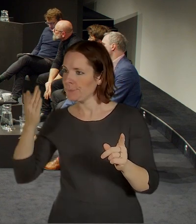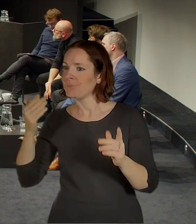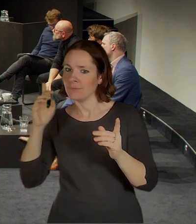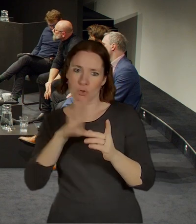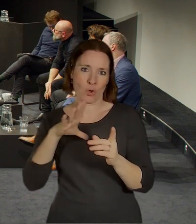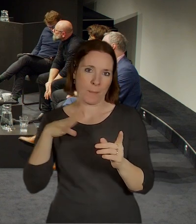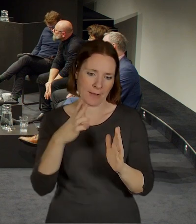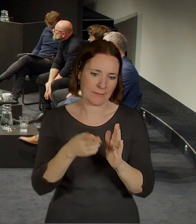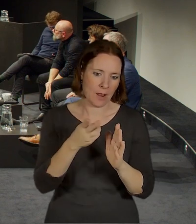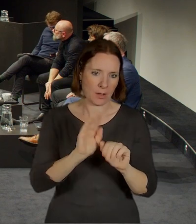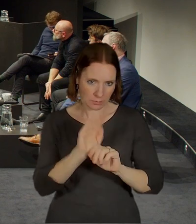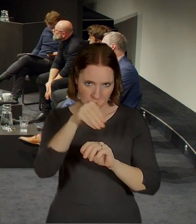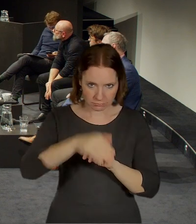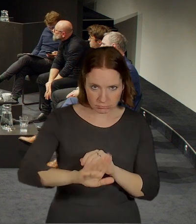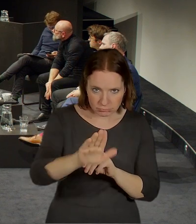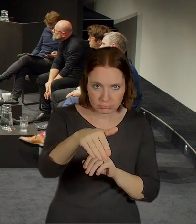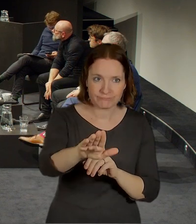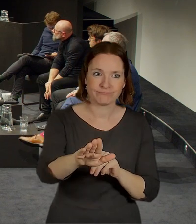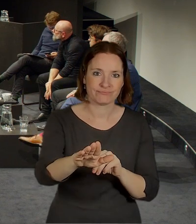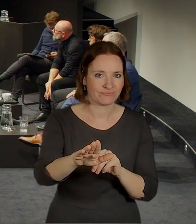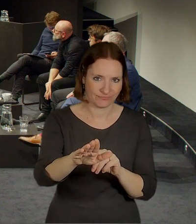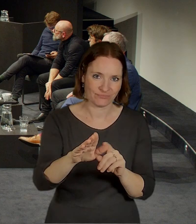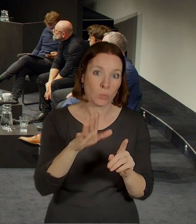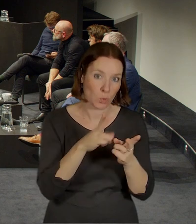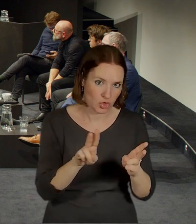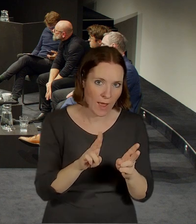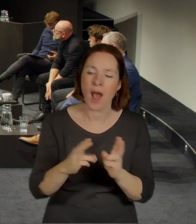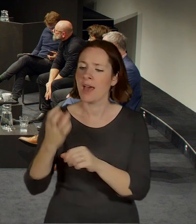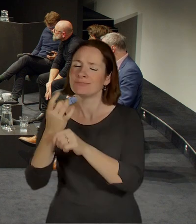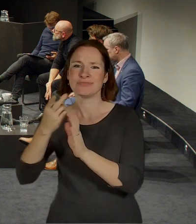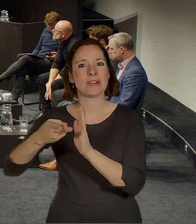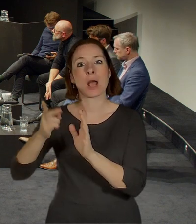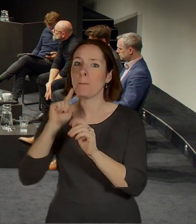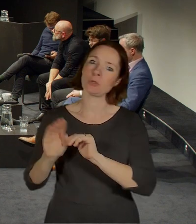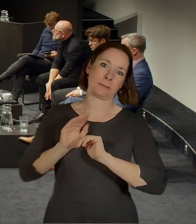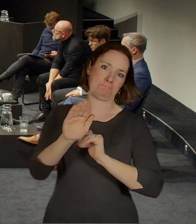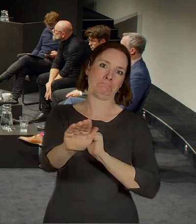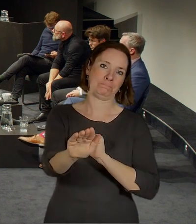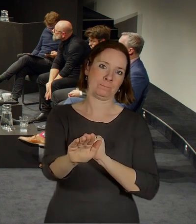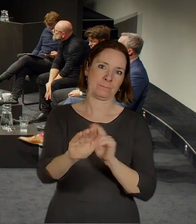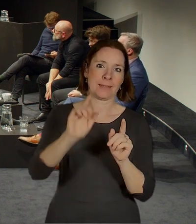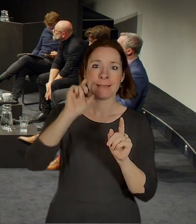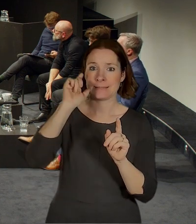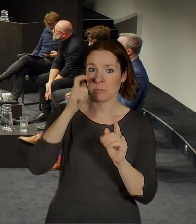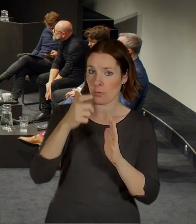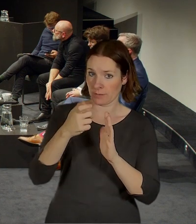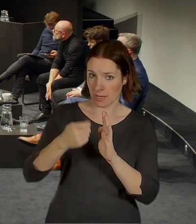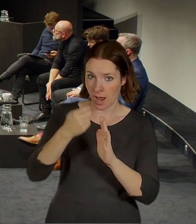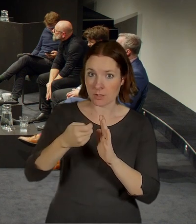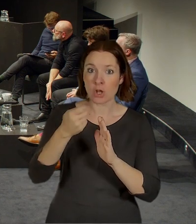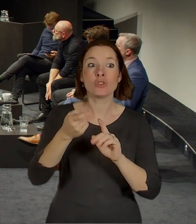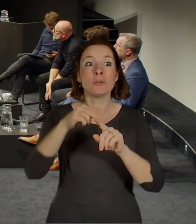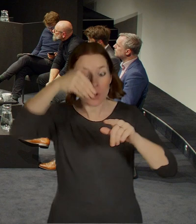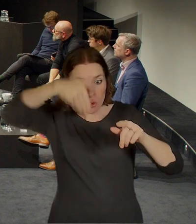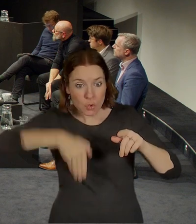normální vlak a rychlovlak má ještě menší, tak ze Smíchova se nikdy nedostanete pod Vltavu,